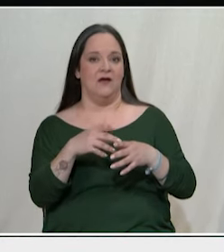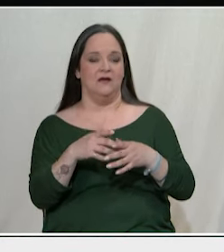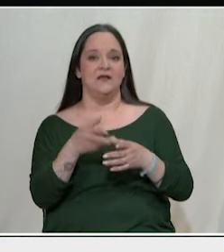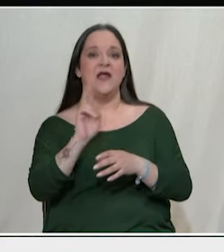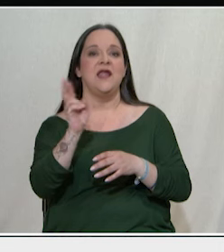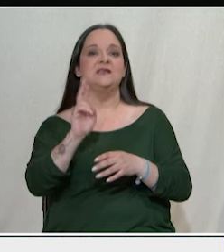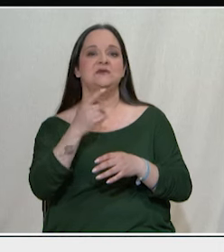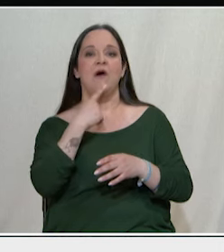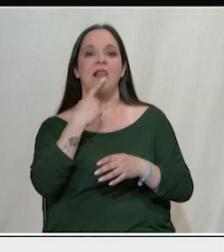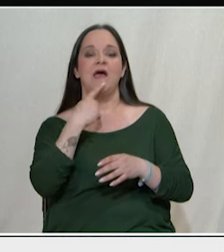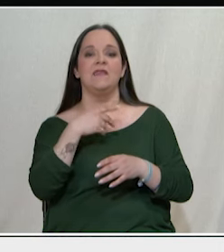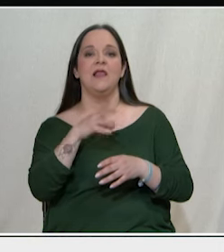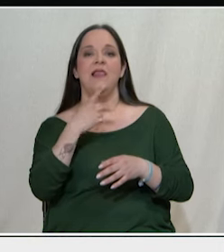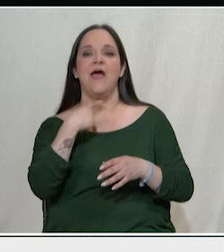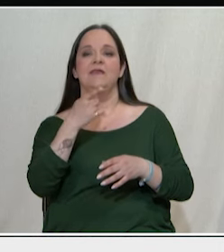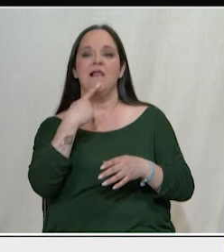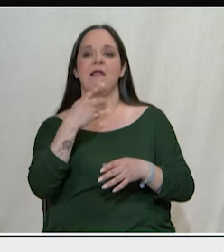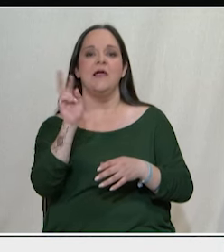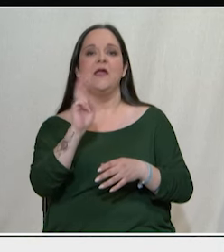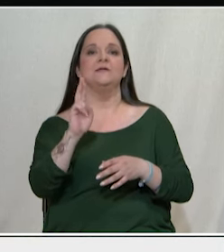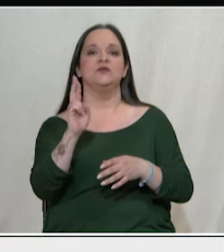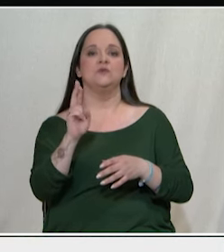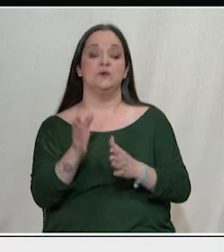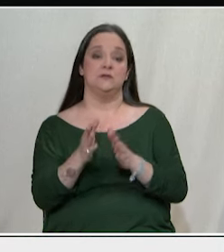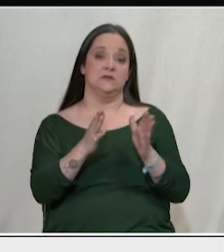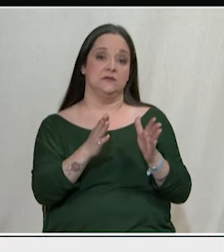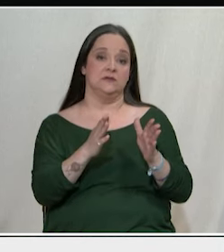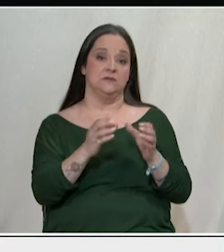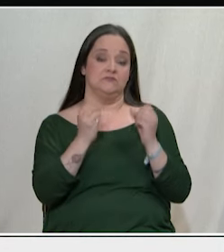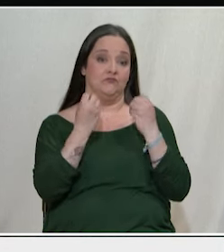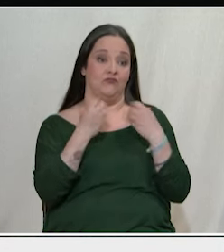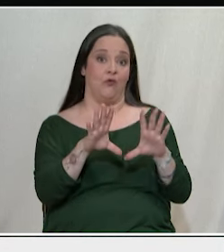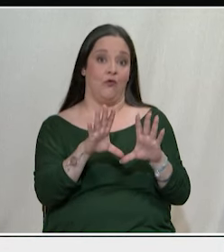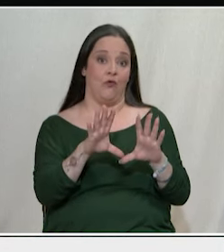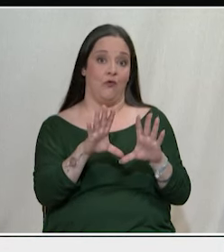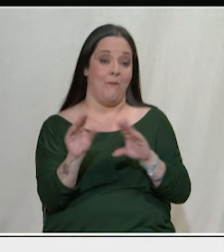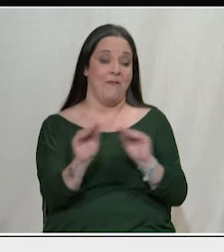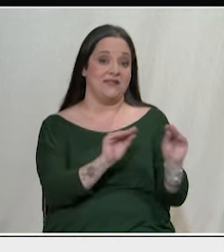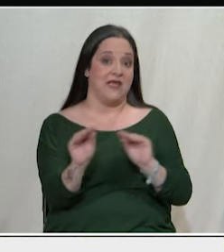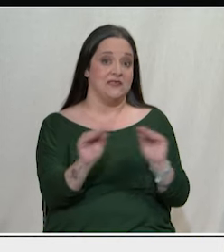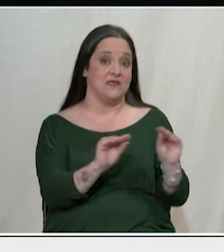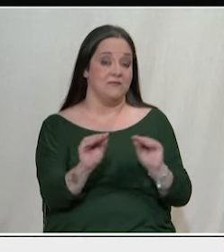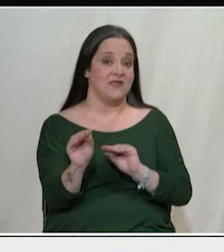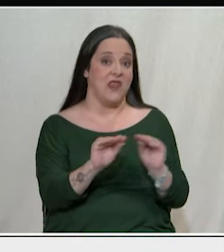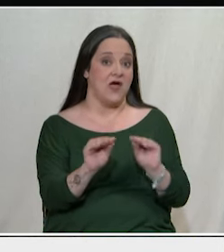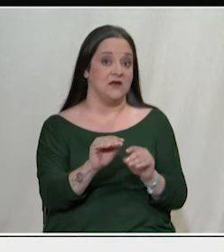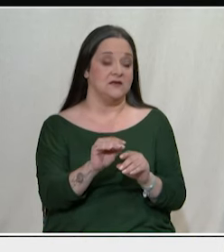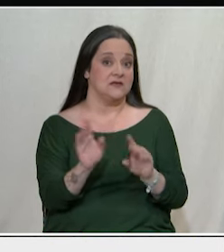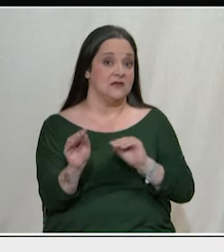ρατσισμό δηλαδή από τη μια μεριά μια κτηνόδη μεταχείριση των μεταναστών που δολοφονούνται τόση και τόση